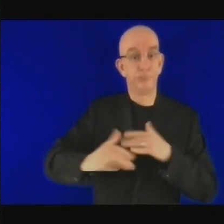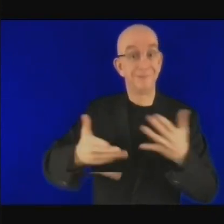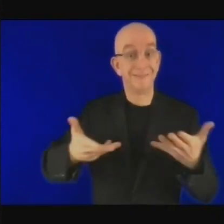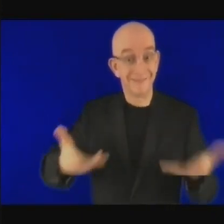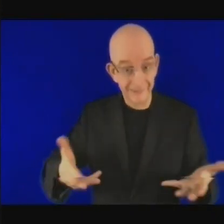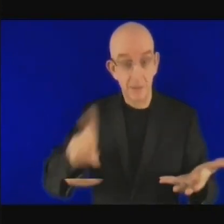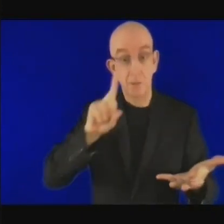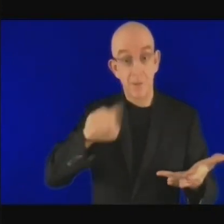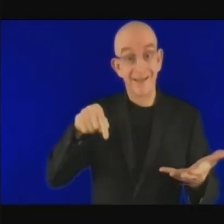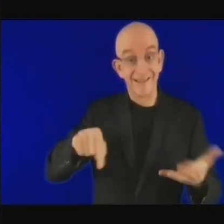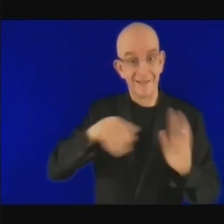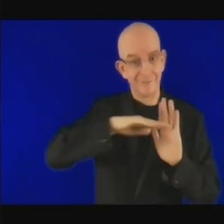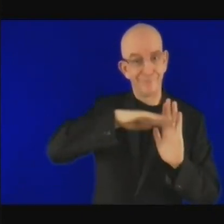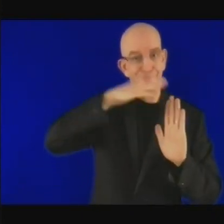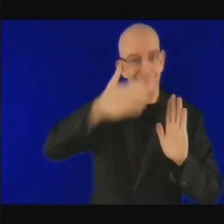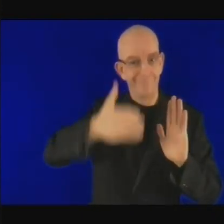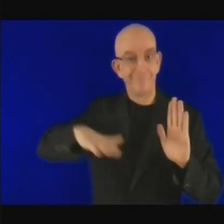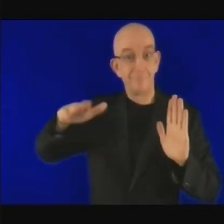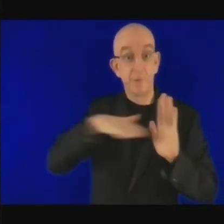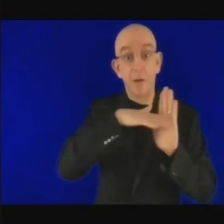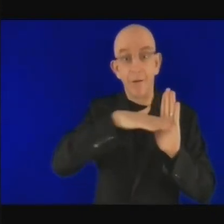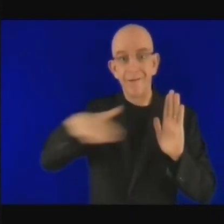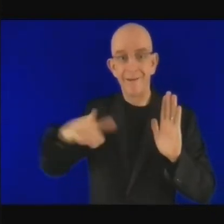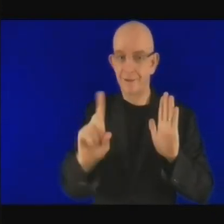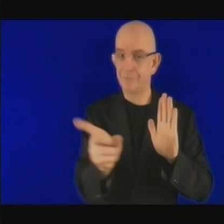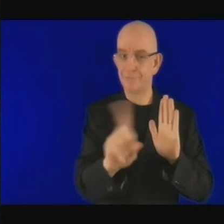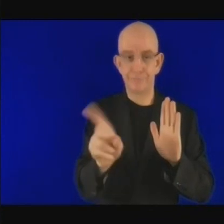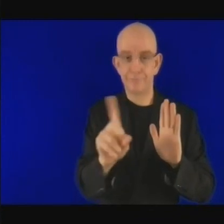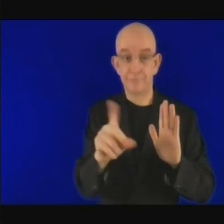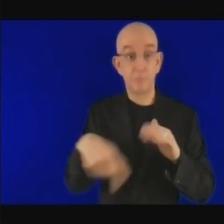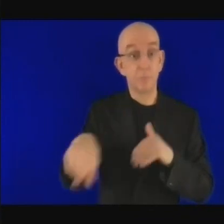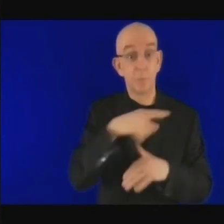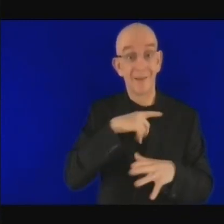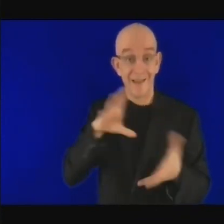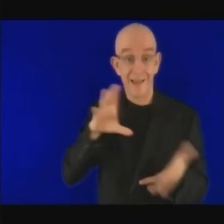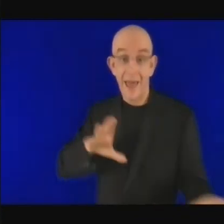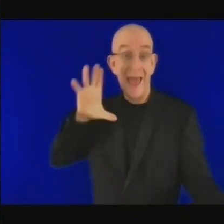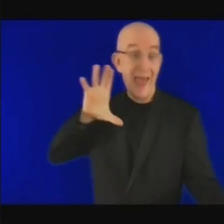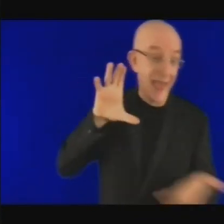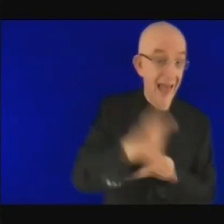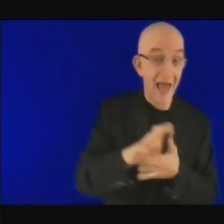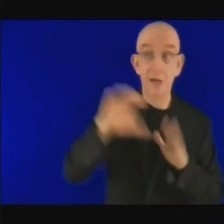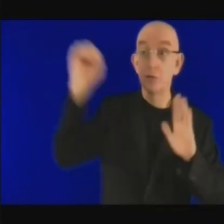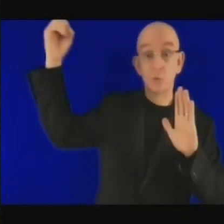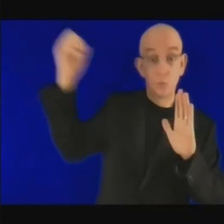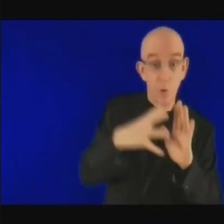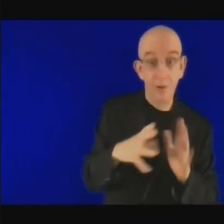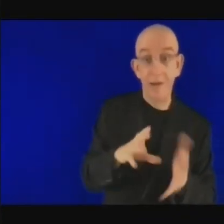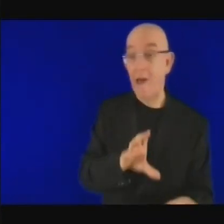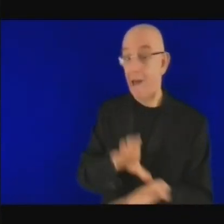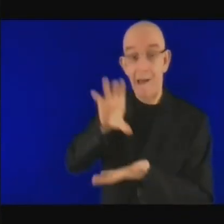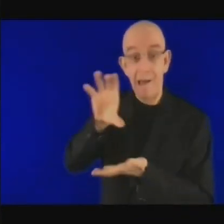installe beaucoup d'infrastructures d'énergie solaire et autres énergies vertes on